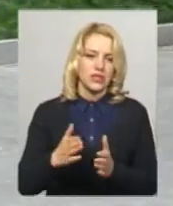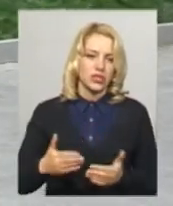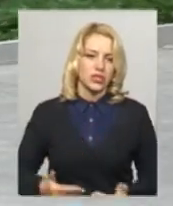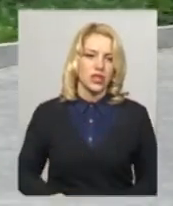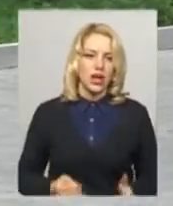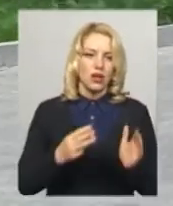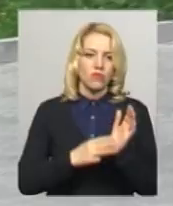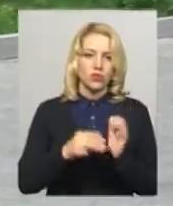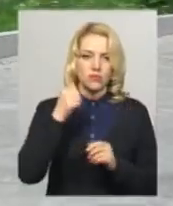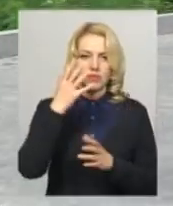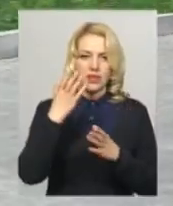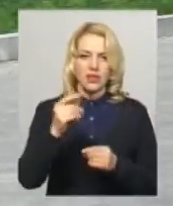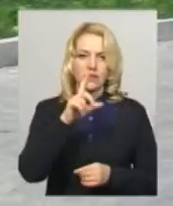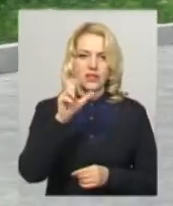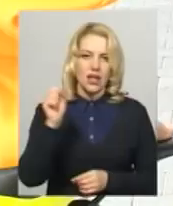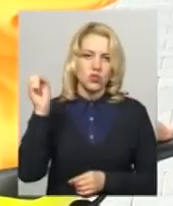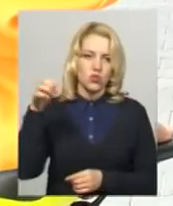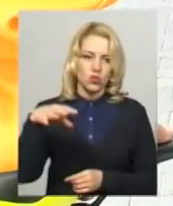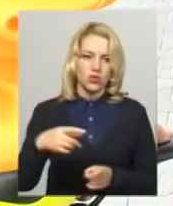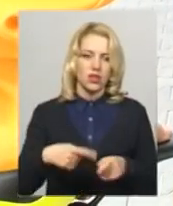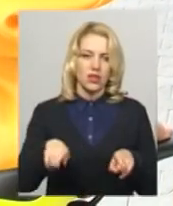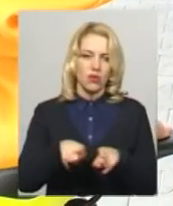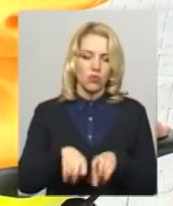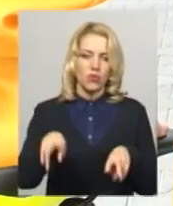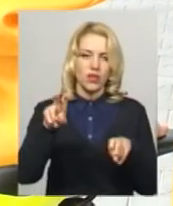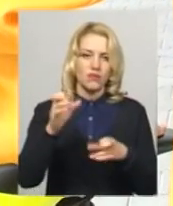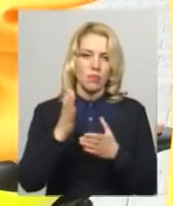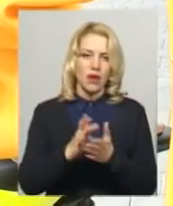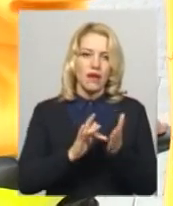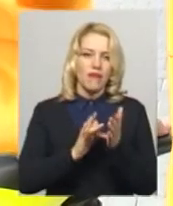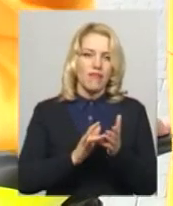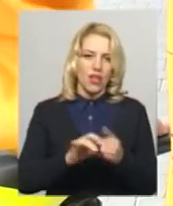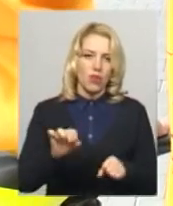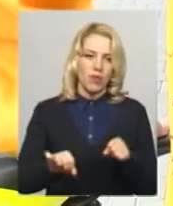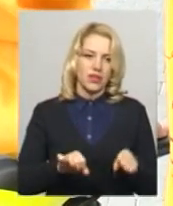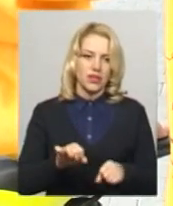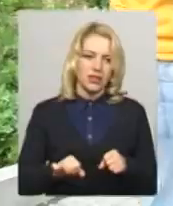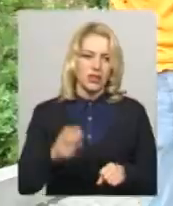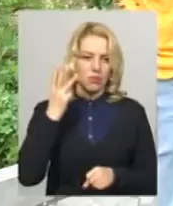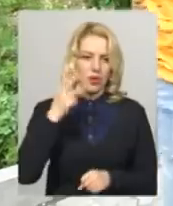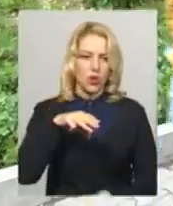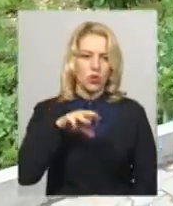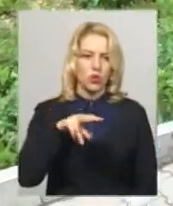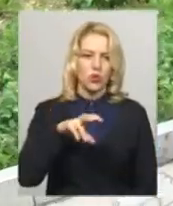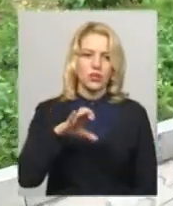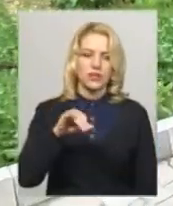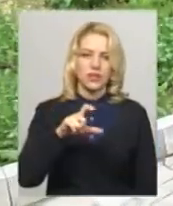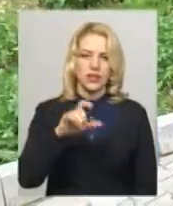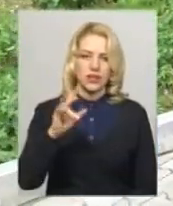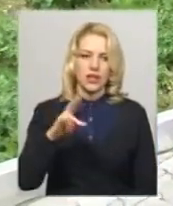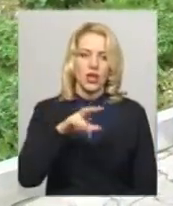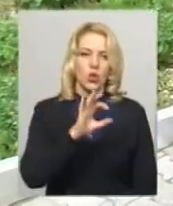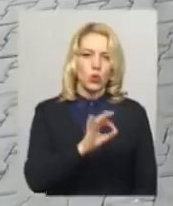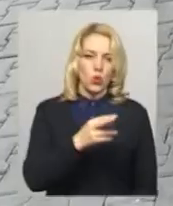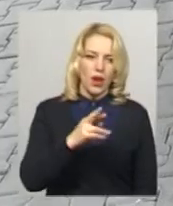80 днів за сонцем. Таку назву має веломандрівка європейськими країнами хмельничан Сергія Тулстіхіна та Юлії Мазур. З собою